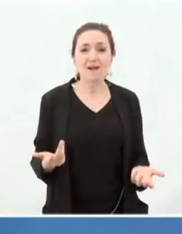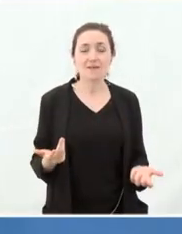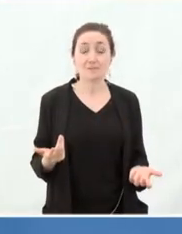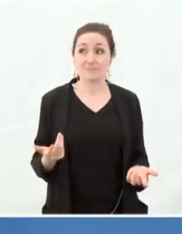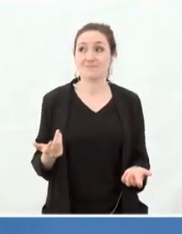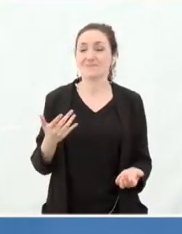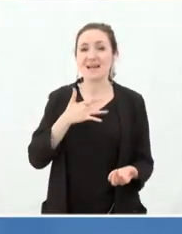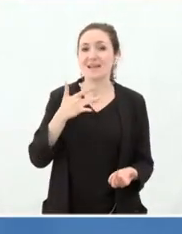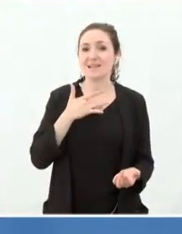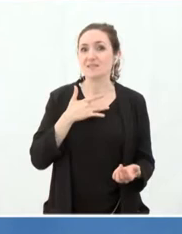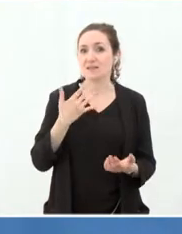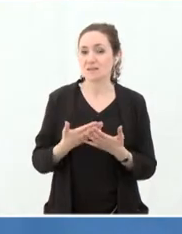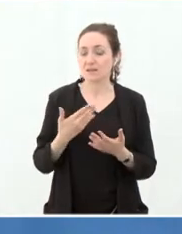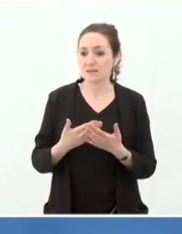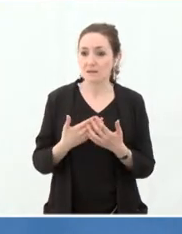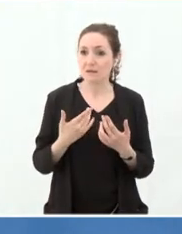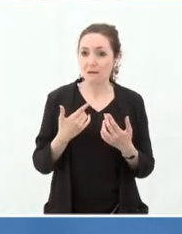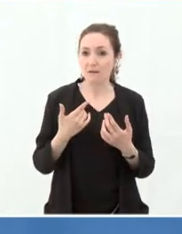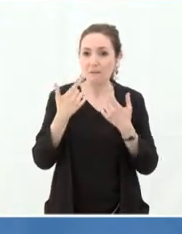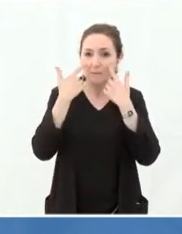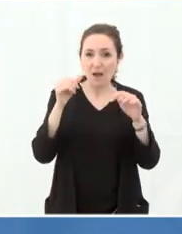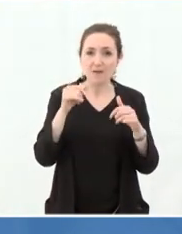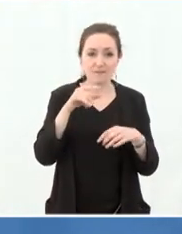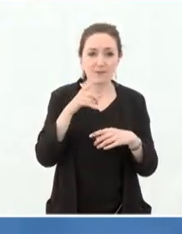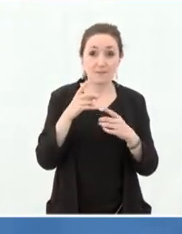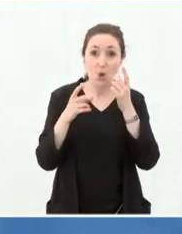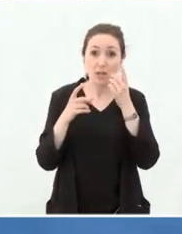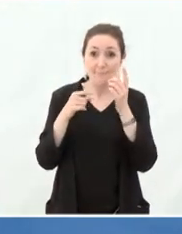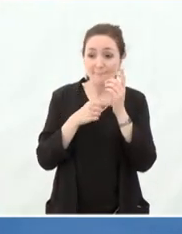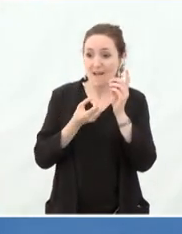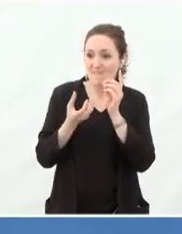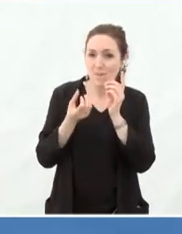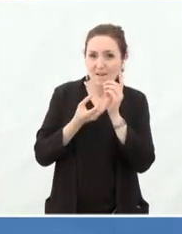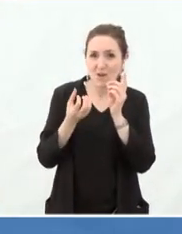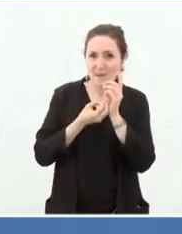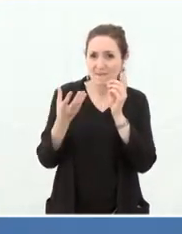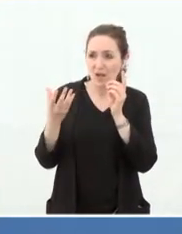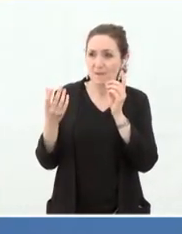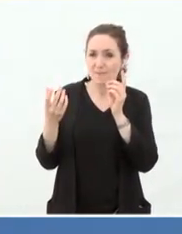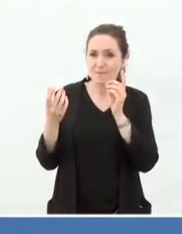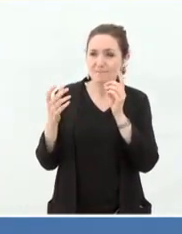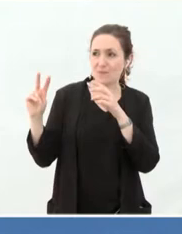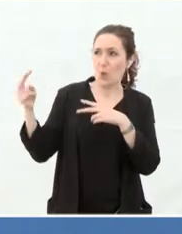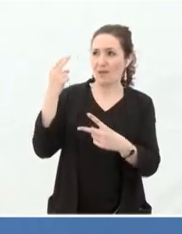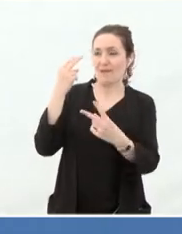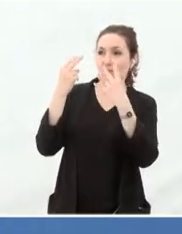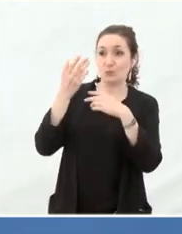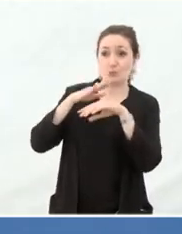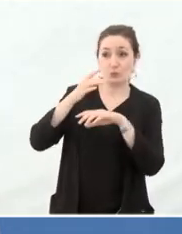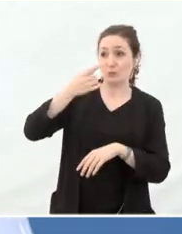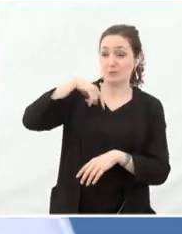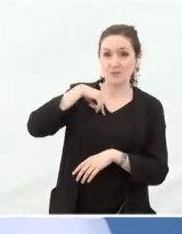parle d il quelques années déjà, l'influence qu'ont le téléphone mobile sur la façon dont les gens nous regardent, la façon dont les gens interagissent avec nous.